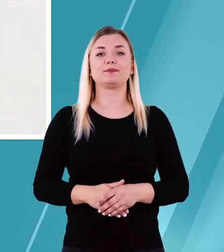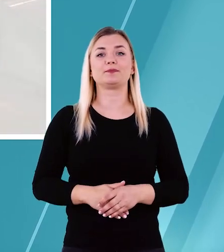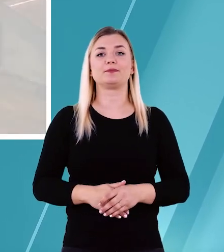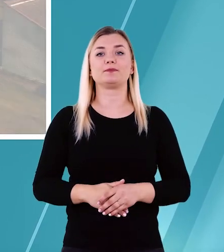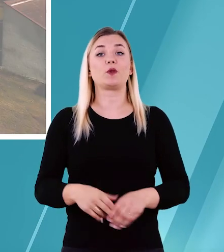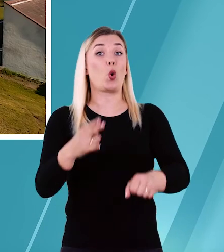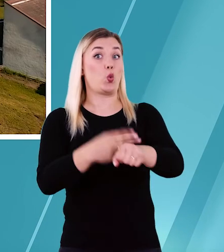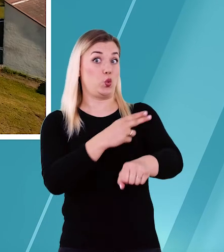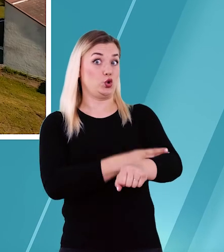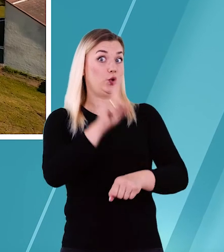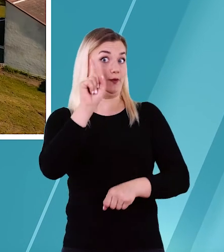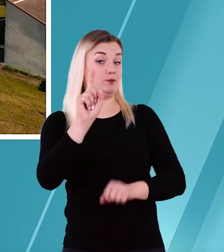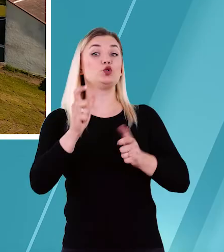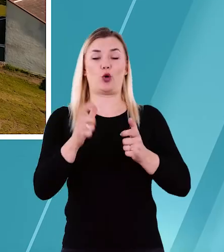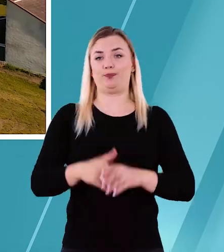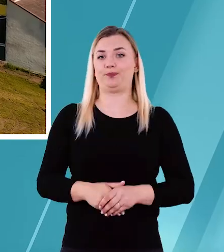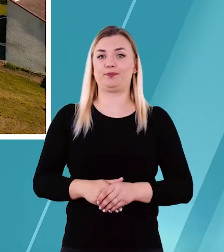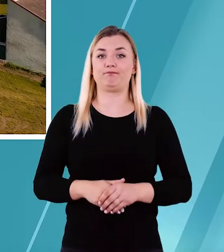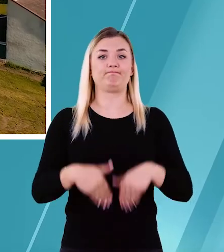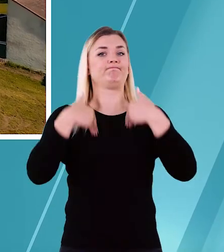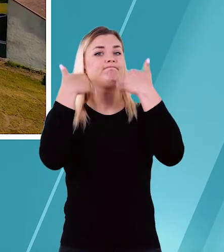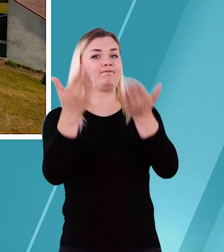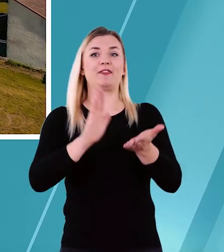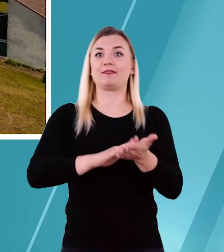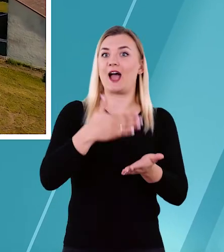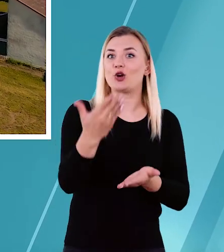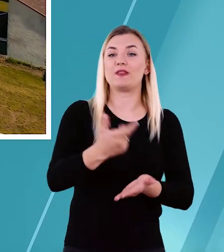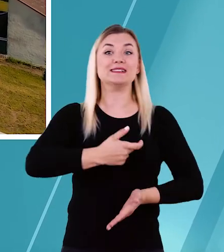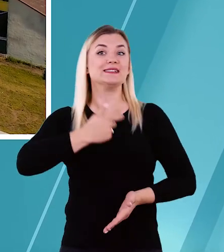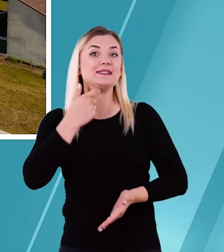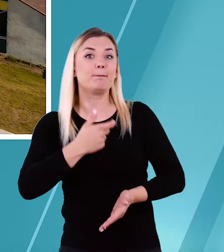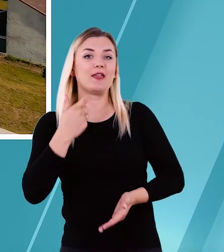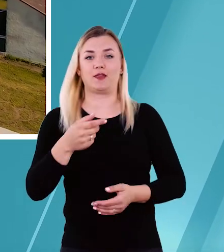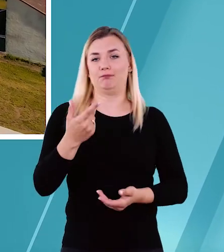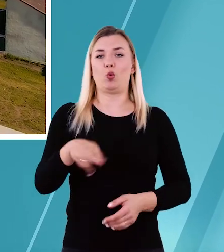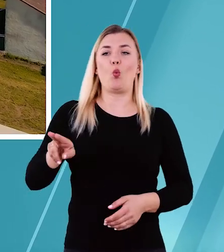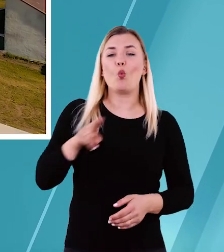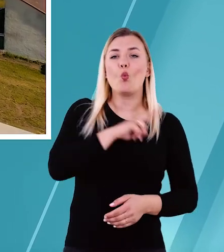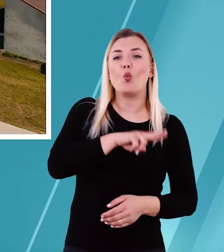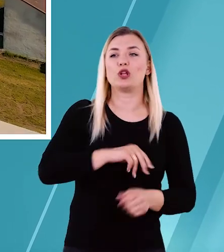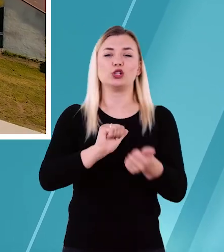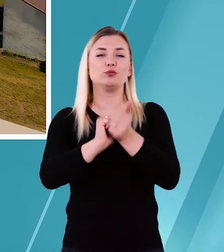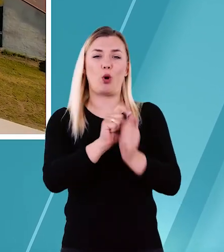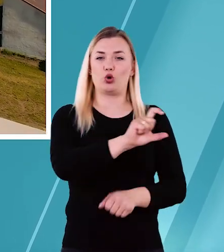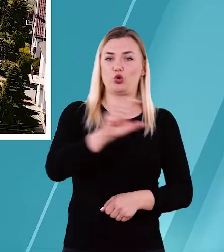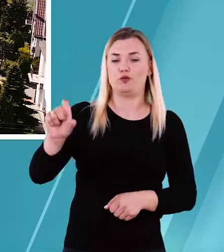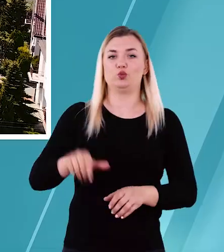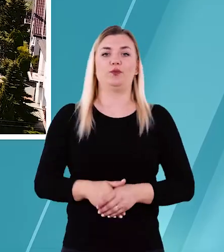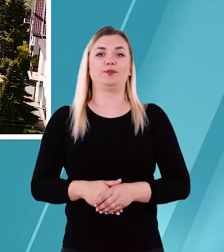Urząd ponadto przyznaje nagrody i stypendia dla uczniów i sportowców,